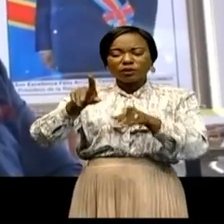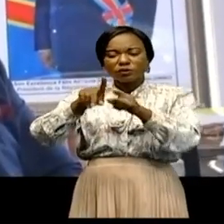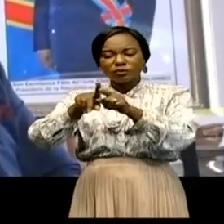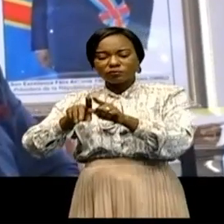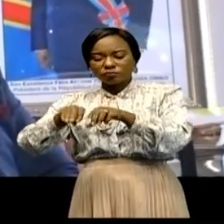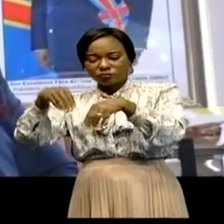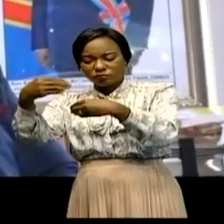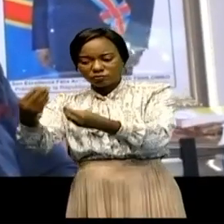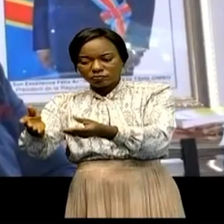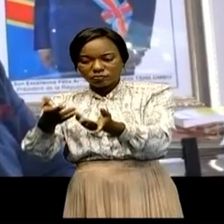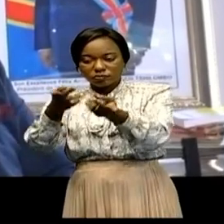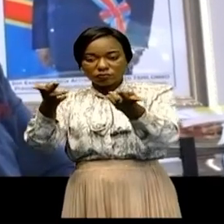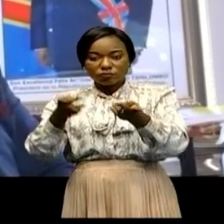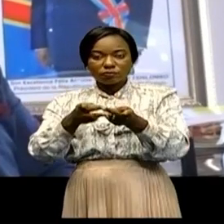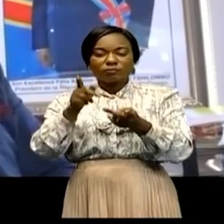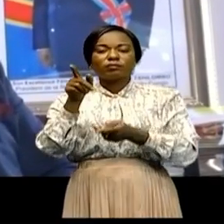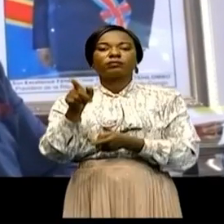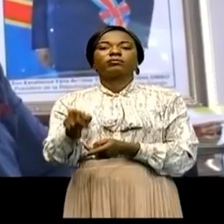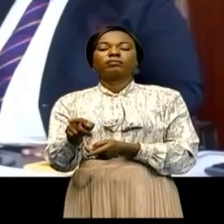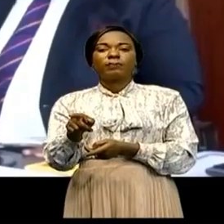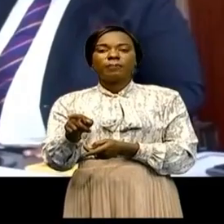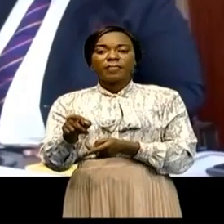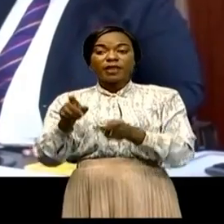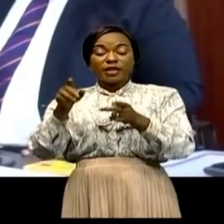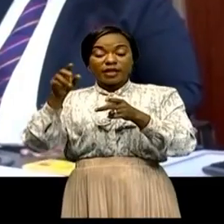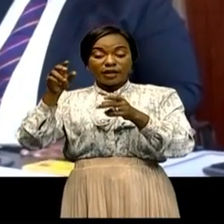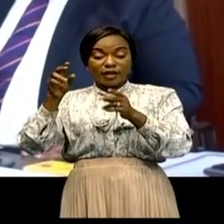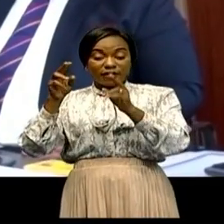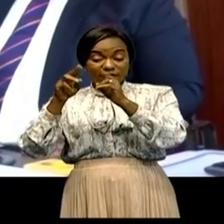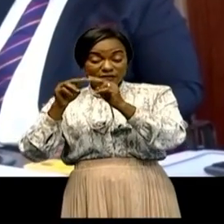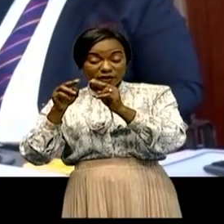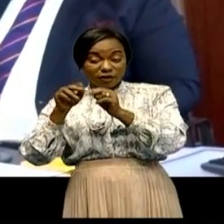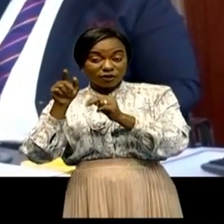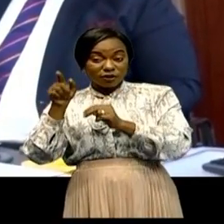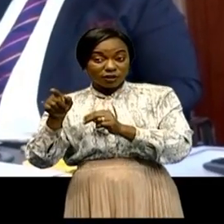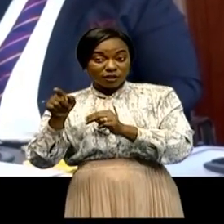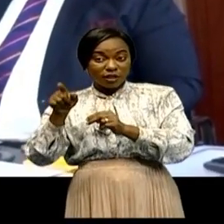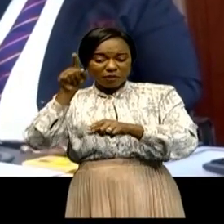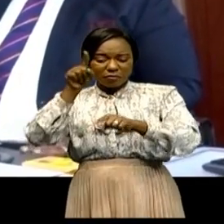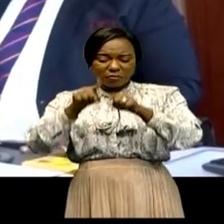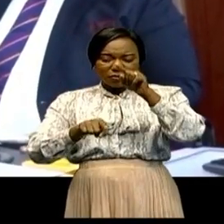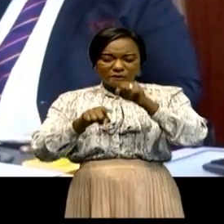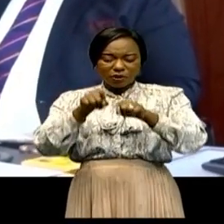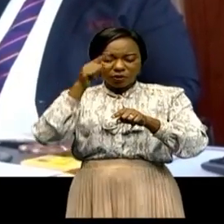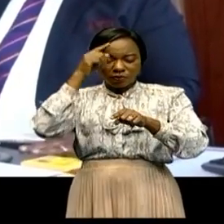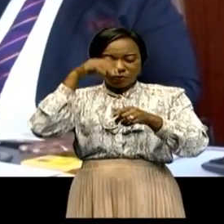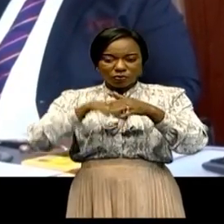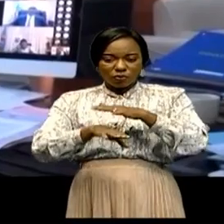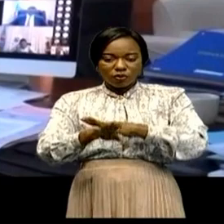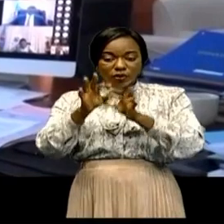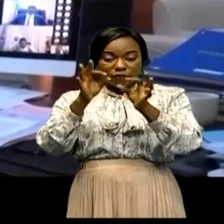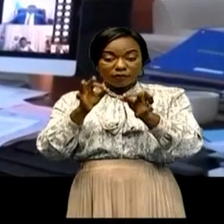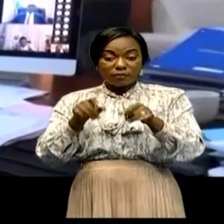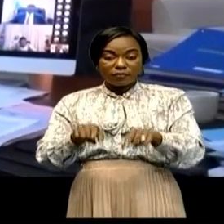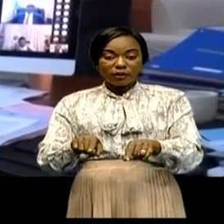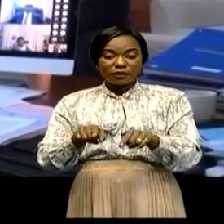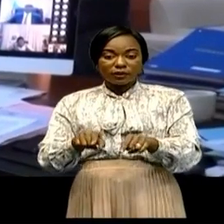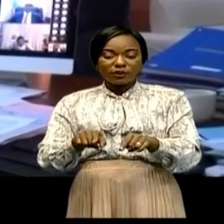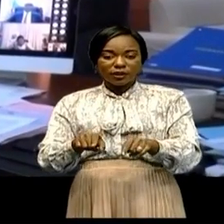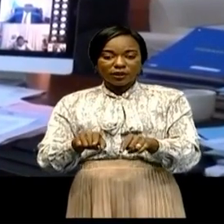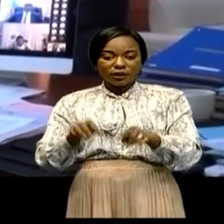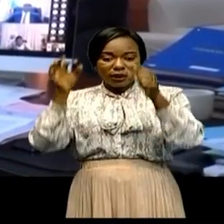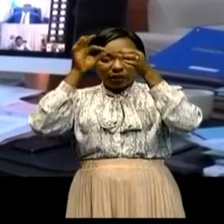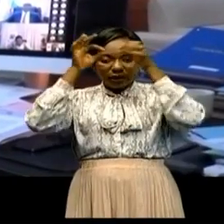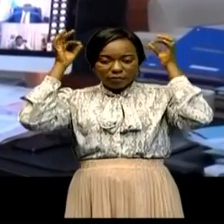et un enclos en fil de fer. Les villages de Kididoué étaient un ancien bastion à partir duquel les terroristes et ADF